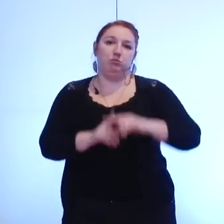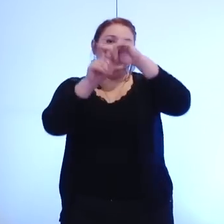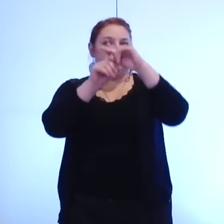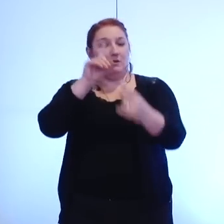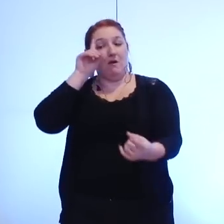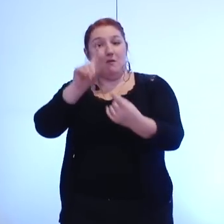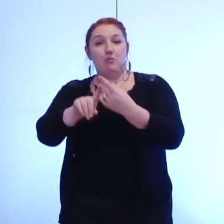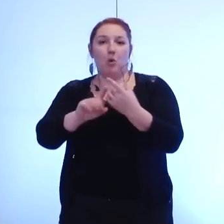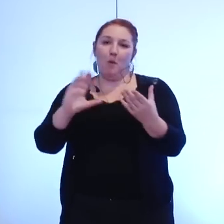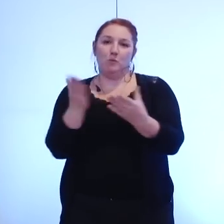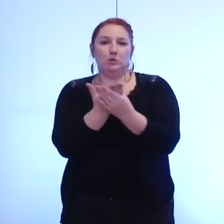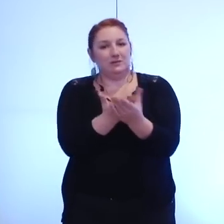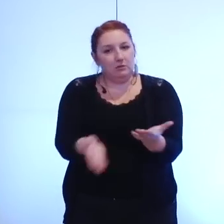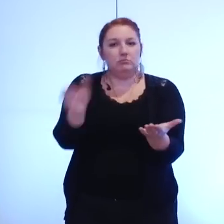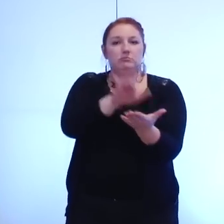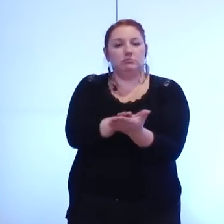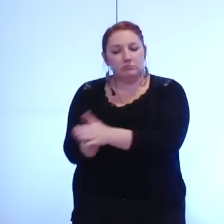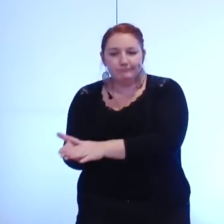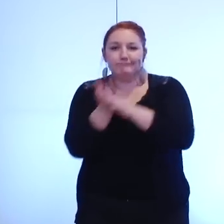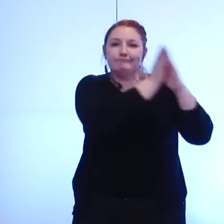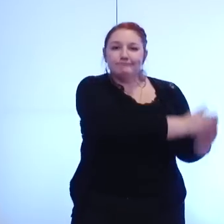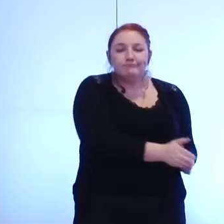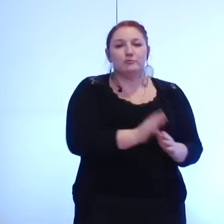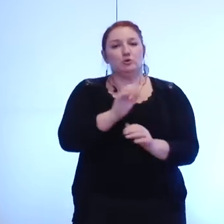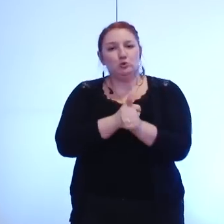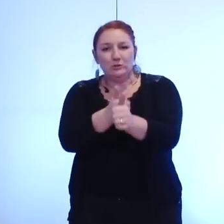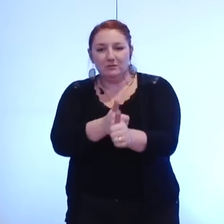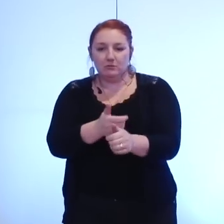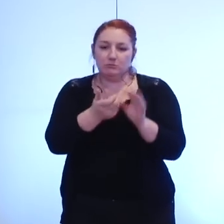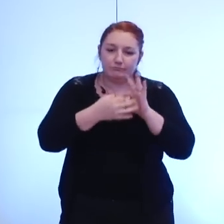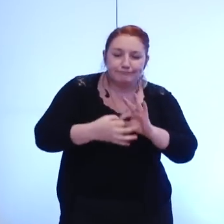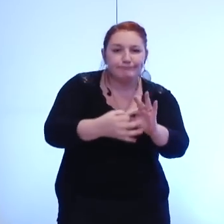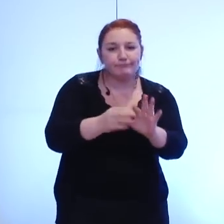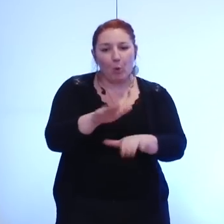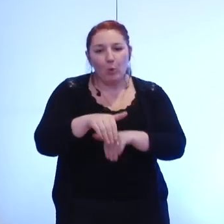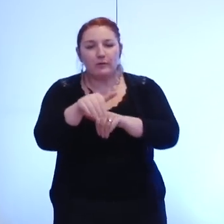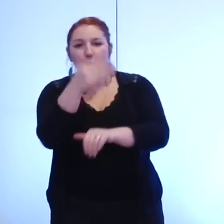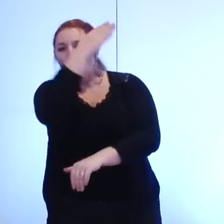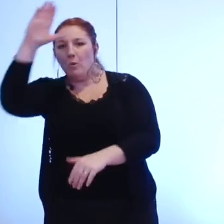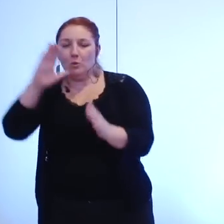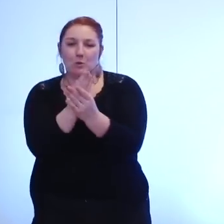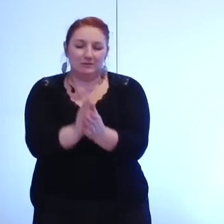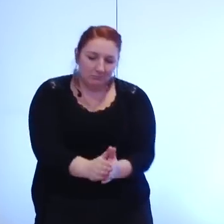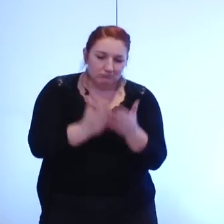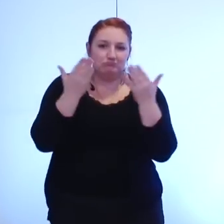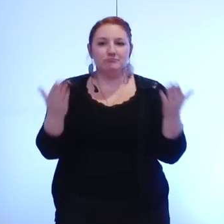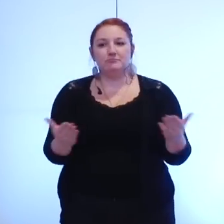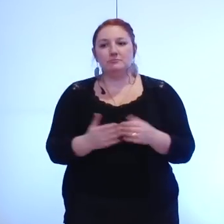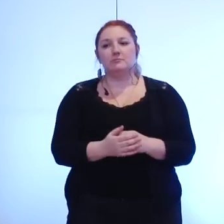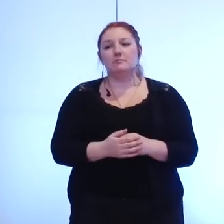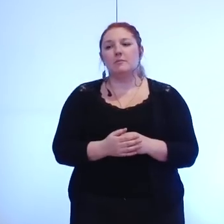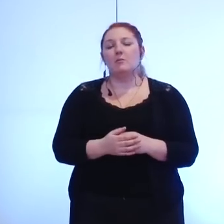dossiers suivants forts d'une méthode même si celle-ci a pu se construire parfois dans